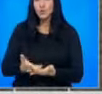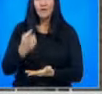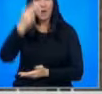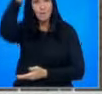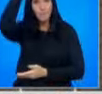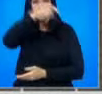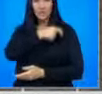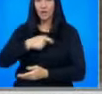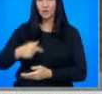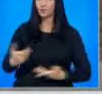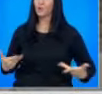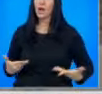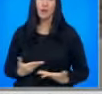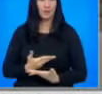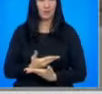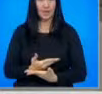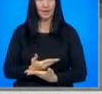българският национален интерес.